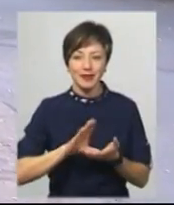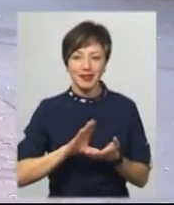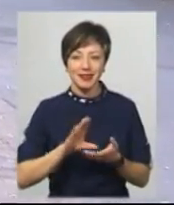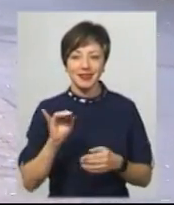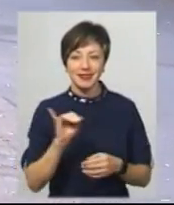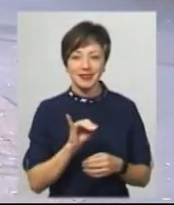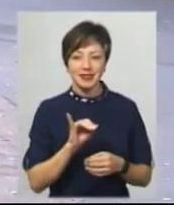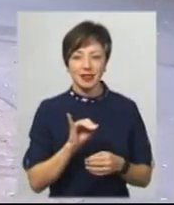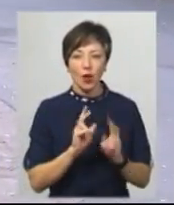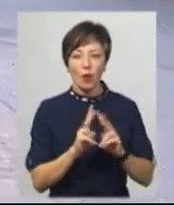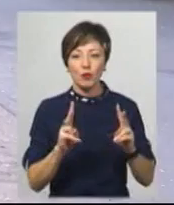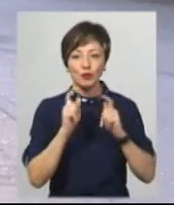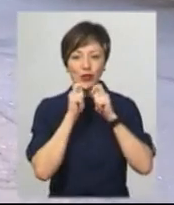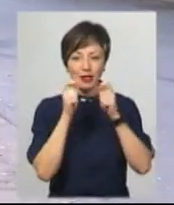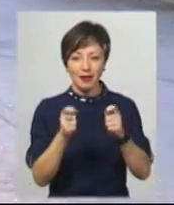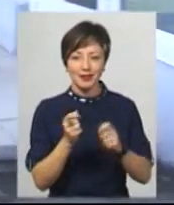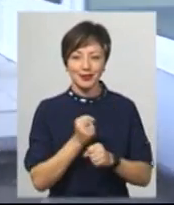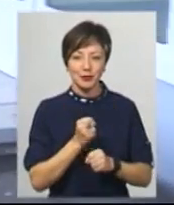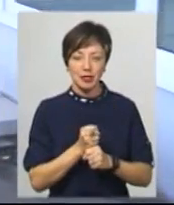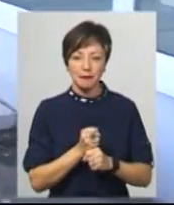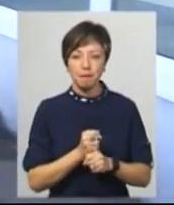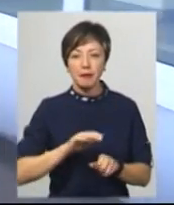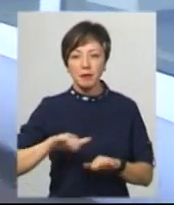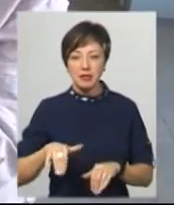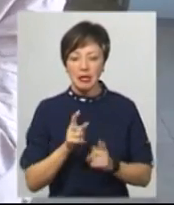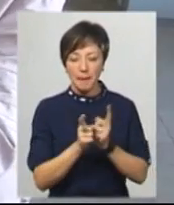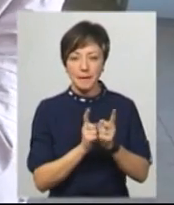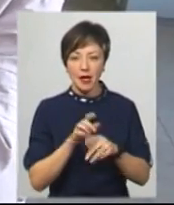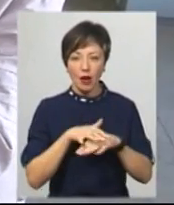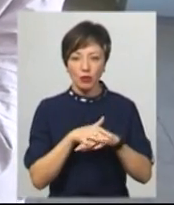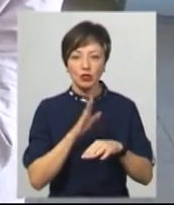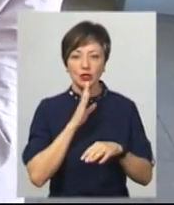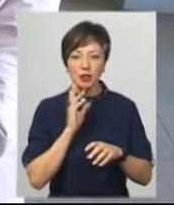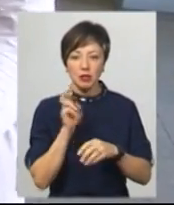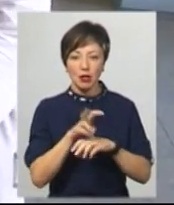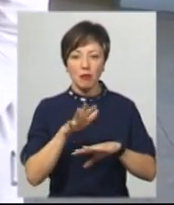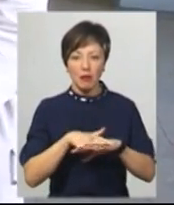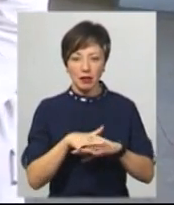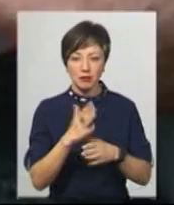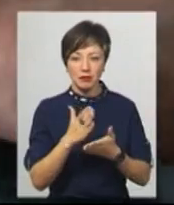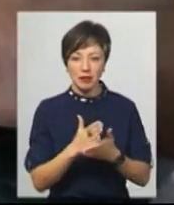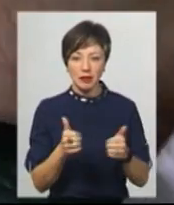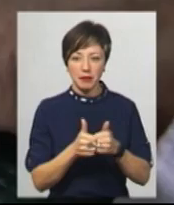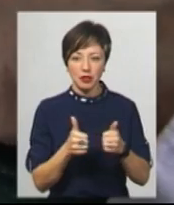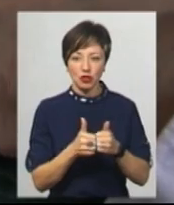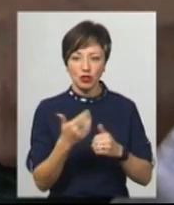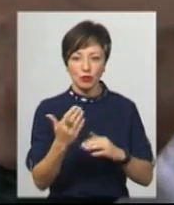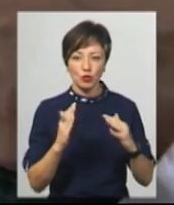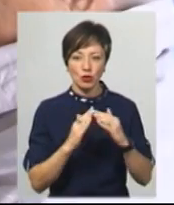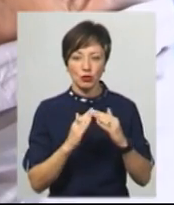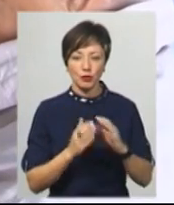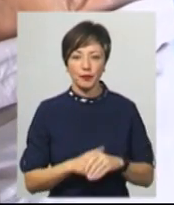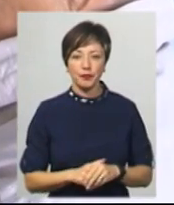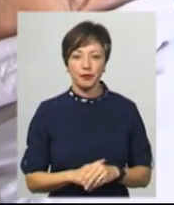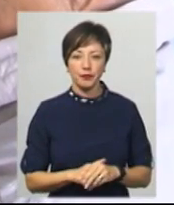і комусь подарок дати. Ось після перерахунку дріб'язку жінка пішла до банку, який розташований найближчі до її будинку.